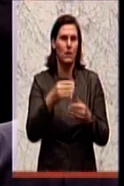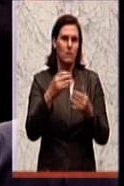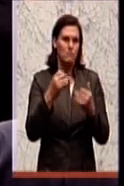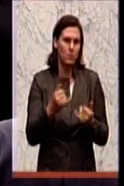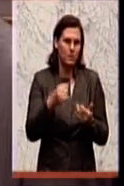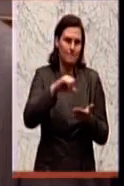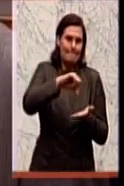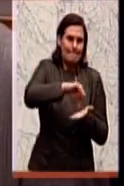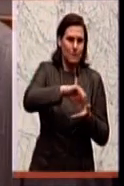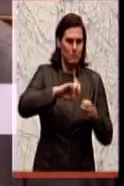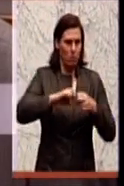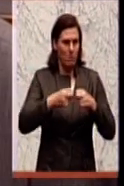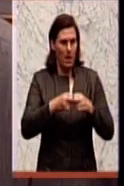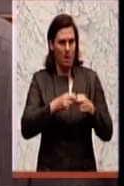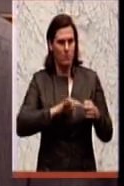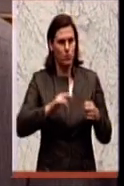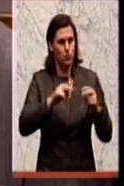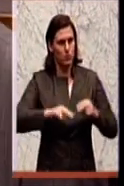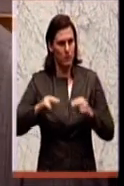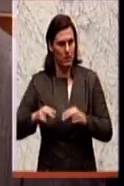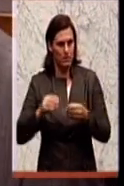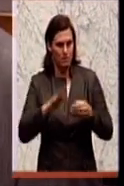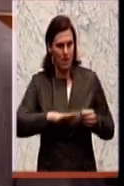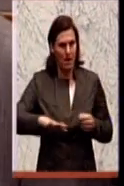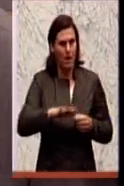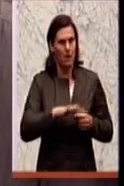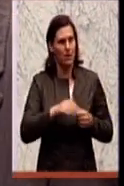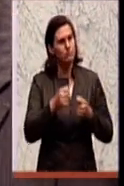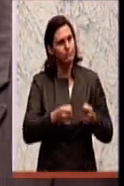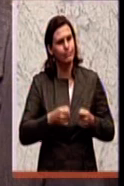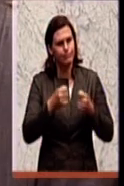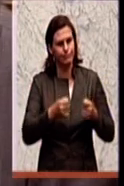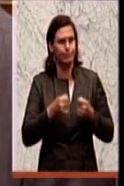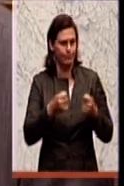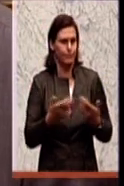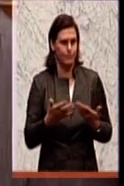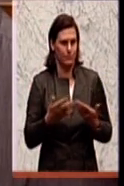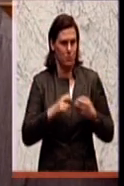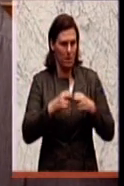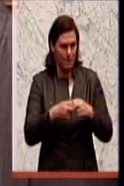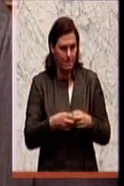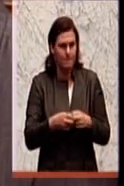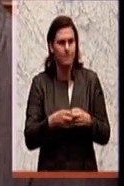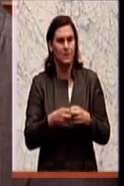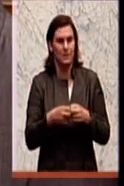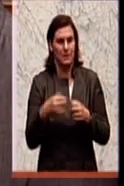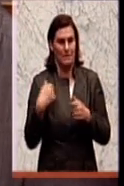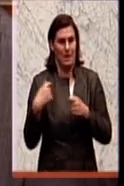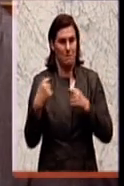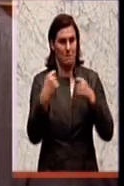behandeln haben im Grundrechtsbereich. Es gibt also hier ganz massive Eingriffe. Und es ist zuletzt eine Petition von